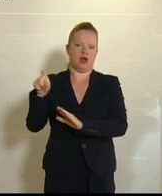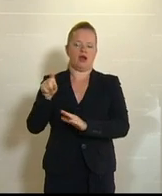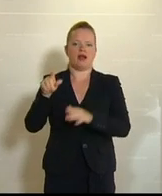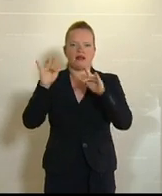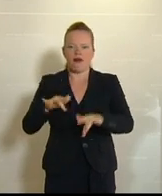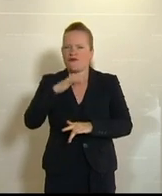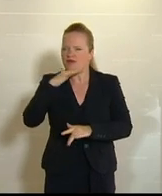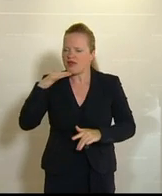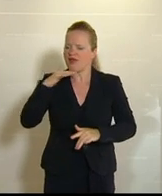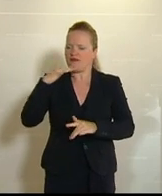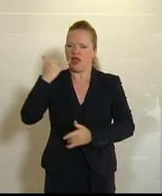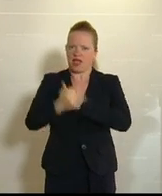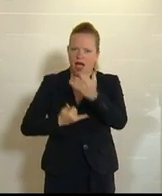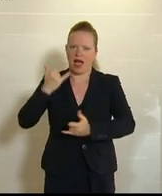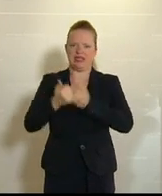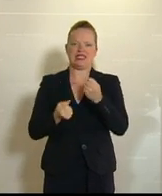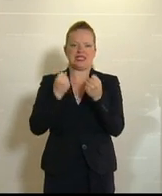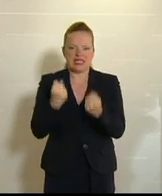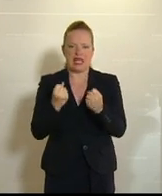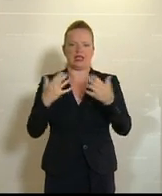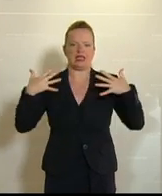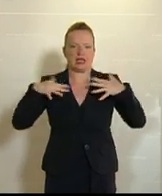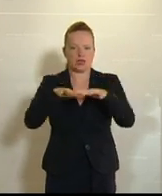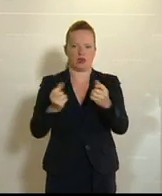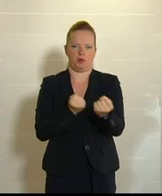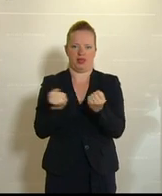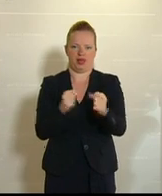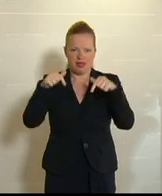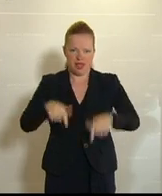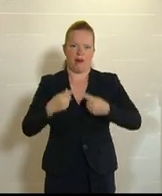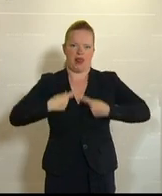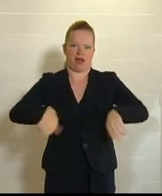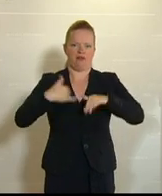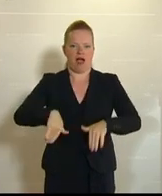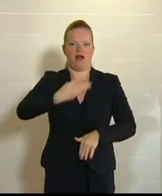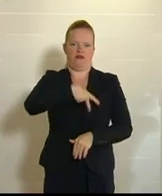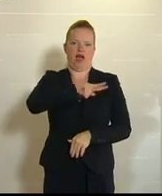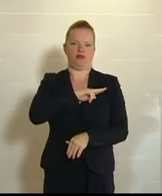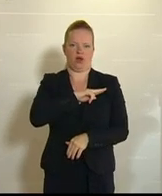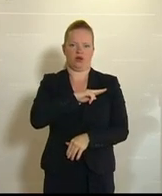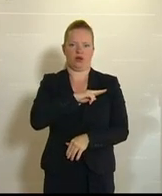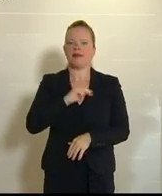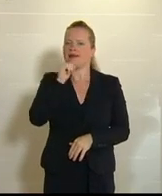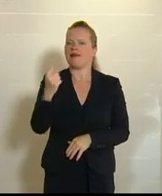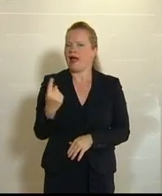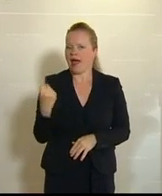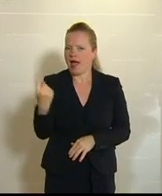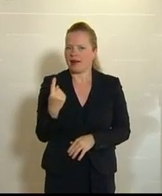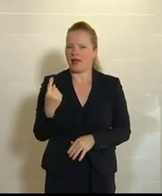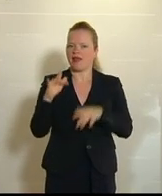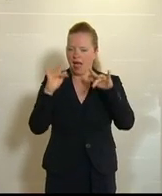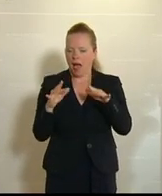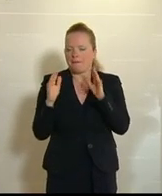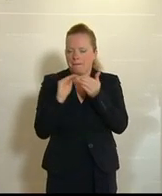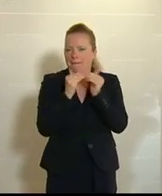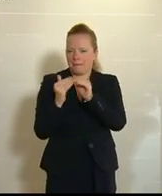Jahre für die Sicherheits und Integrationspolitik in diesem Land zuständig gewesen sind. Natürlich nicht allein in trauter Komplizenschaft